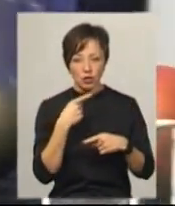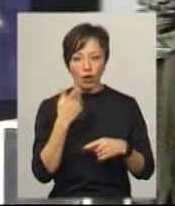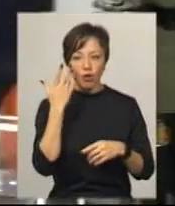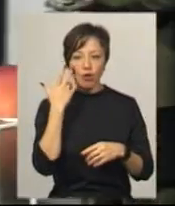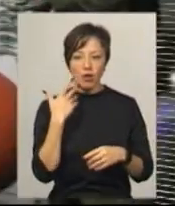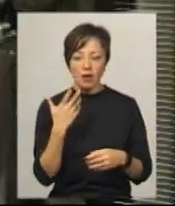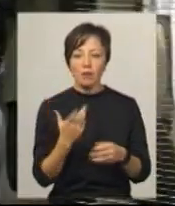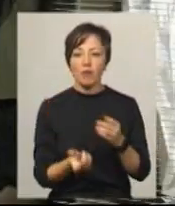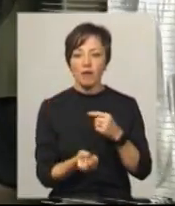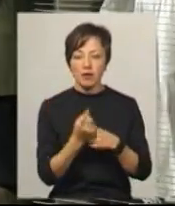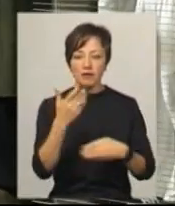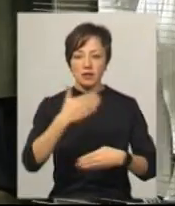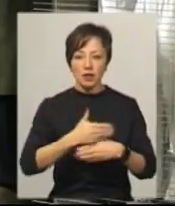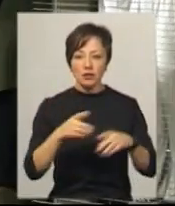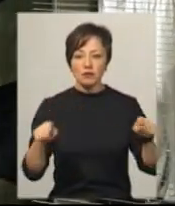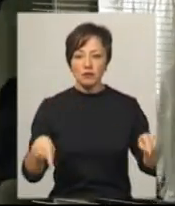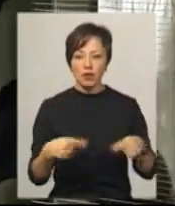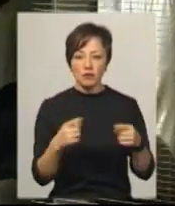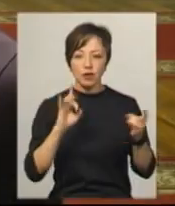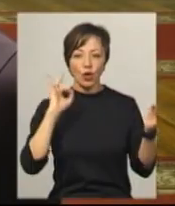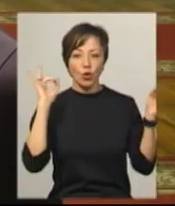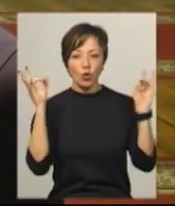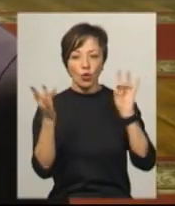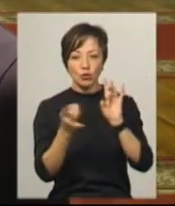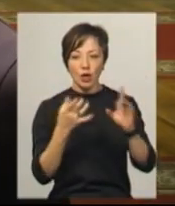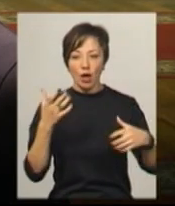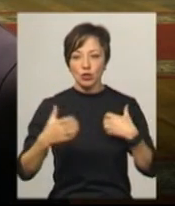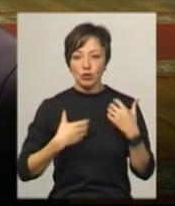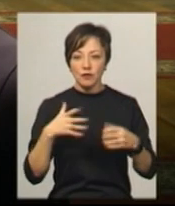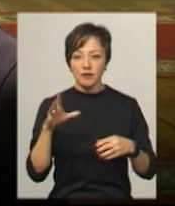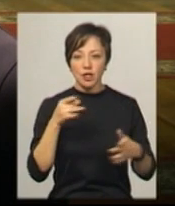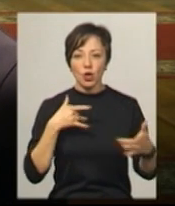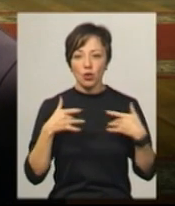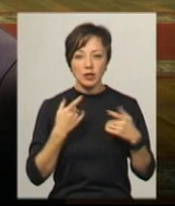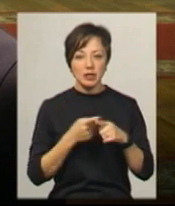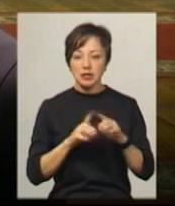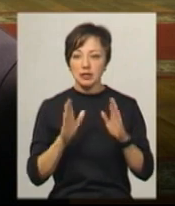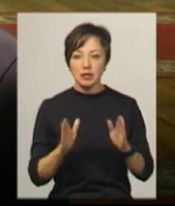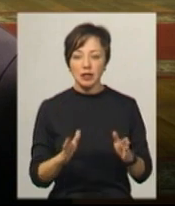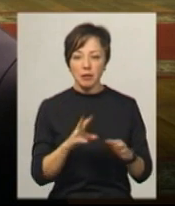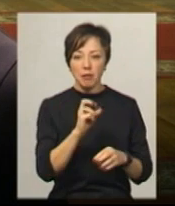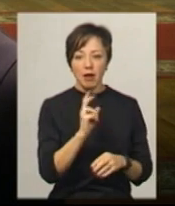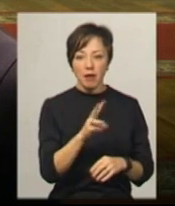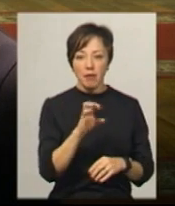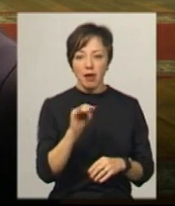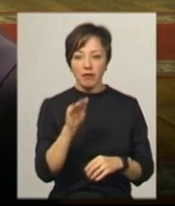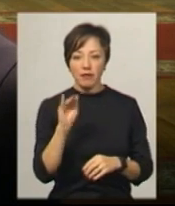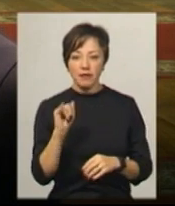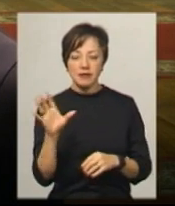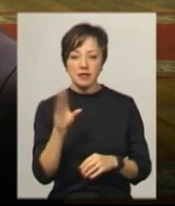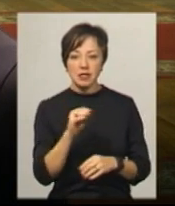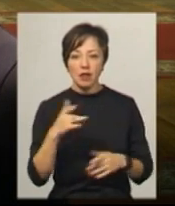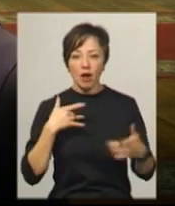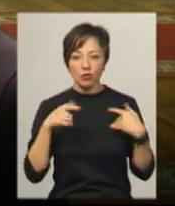вийшла вистава, створився великий ажіотаж та розголос. Тут всі ролі, скажімо так, це не тільки МакМерфі, це всі персонажі в цій